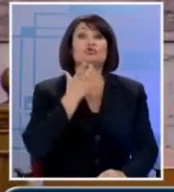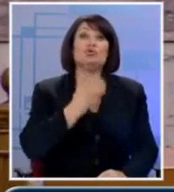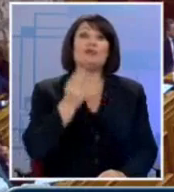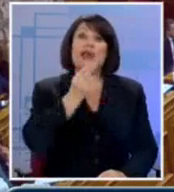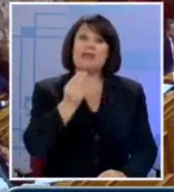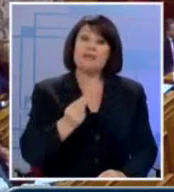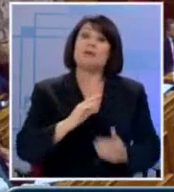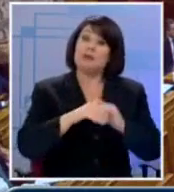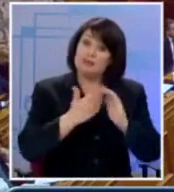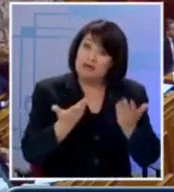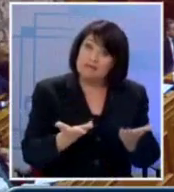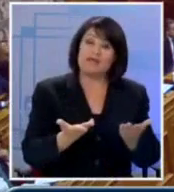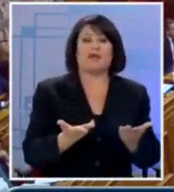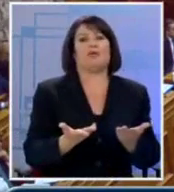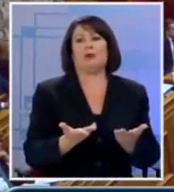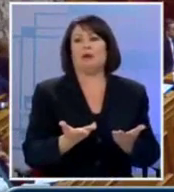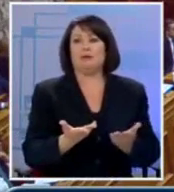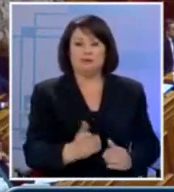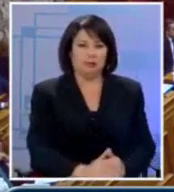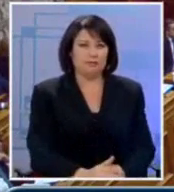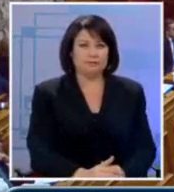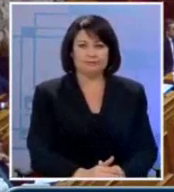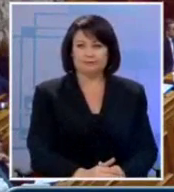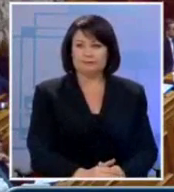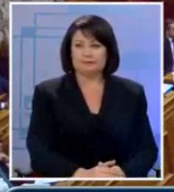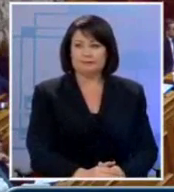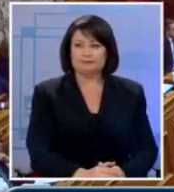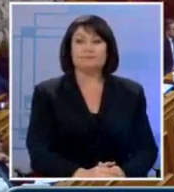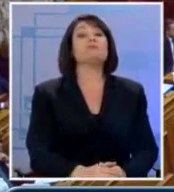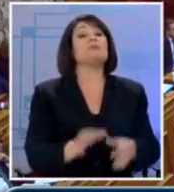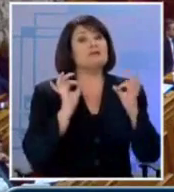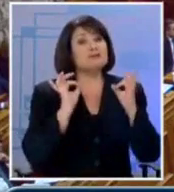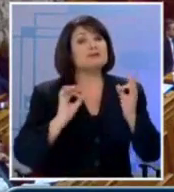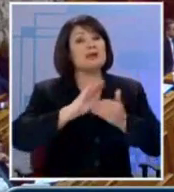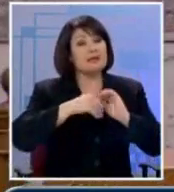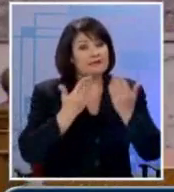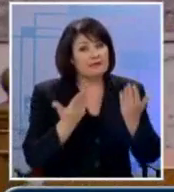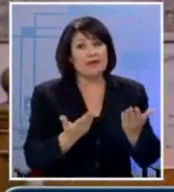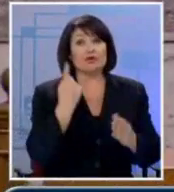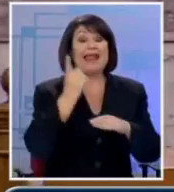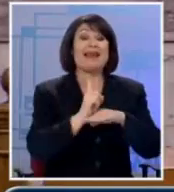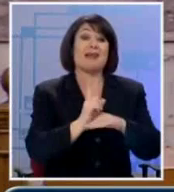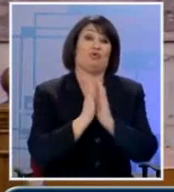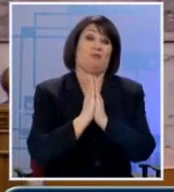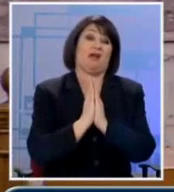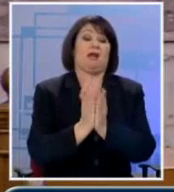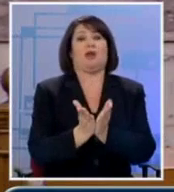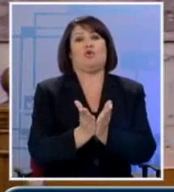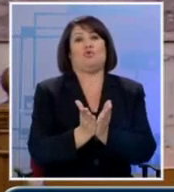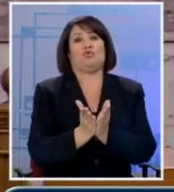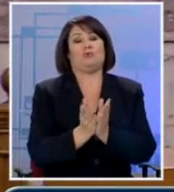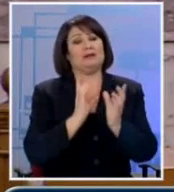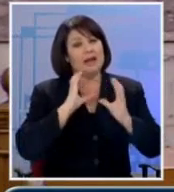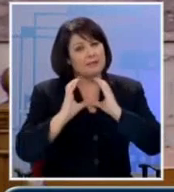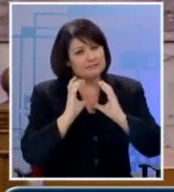Σαφώς και ενδιαφέρουν και το Κοινοβούλιο και τους πολίτες. Σαφώς και ενδιαφέρουν και τους... Ένα λεπτό, κύριε Πρόεδρε. Να